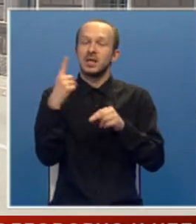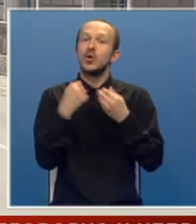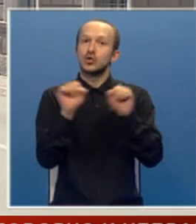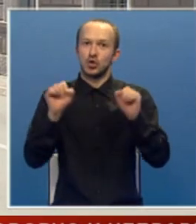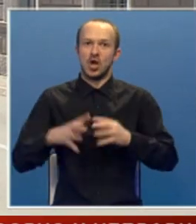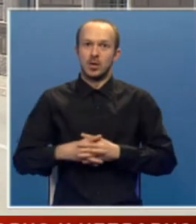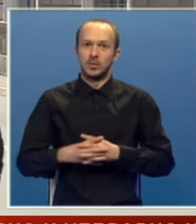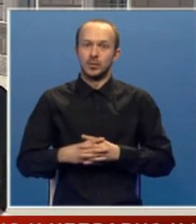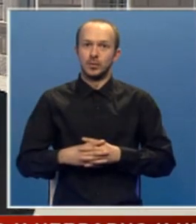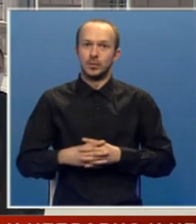oslopođen.